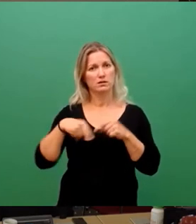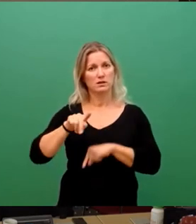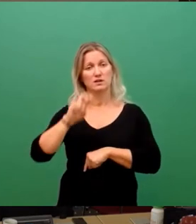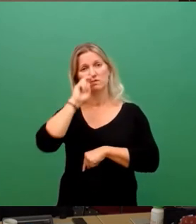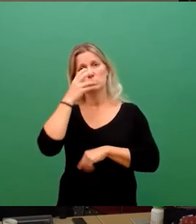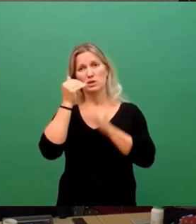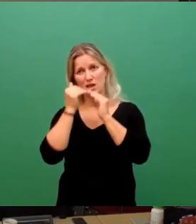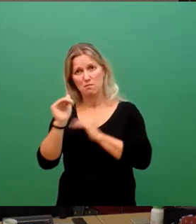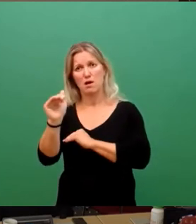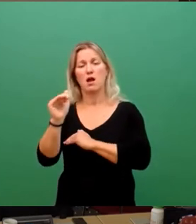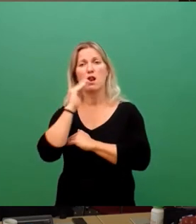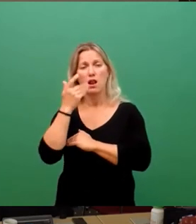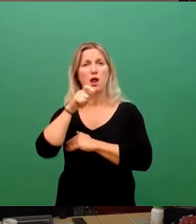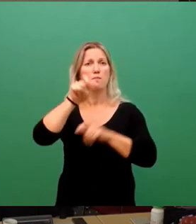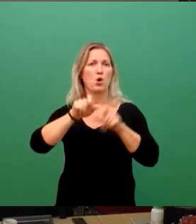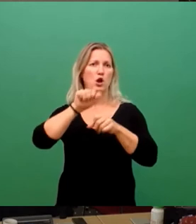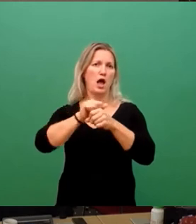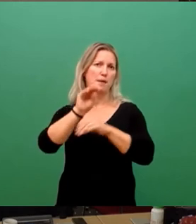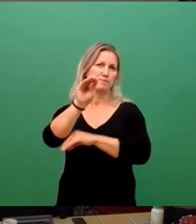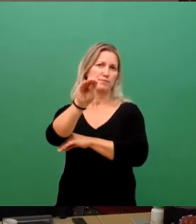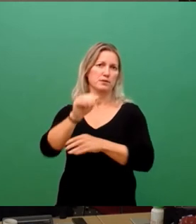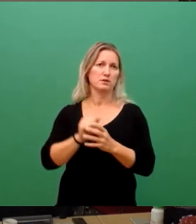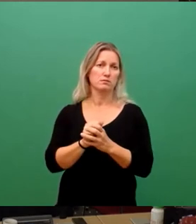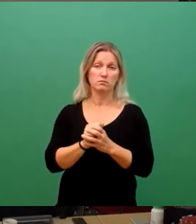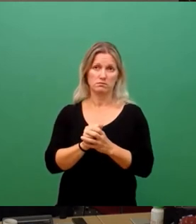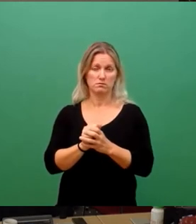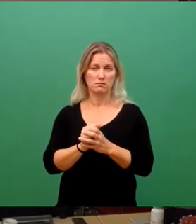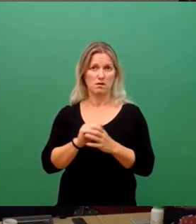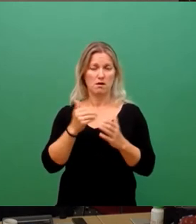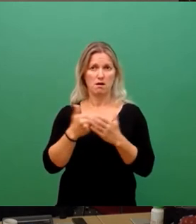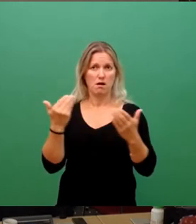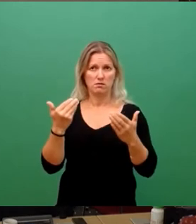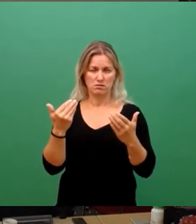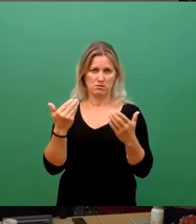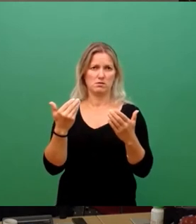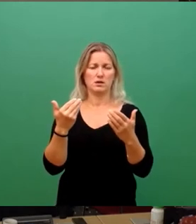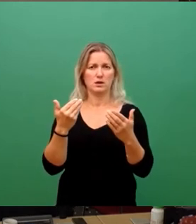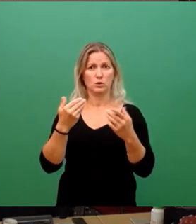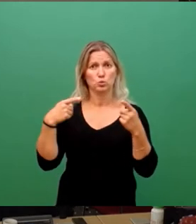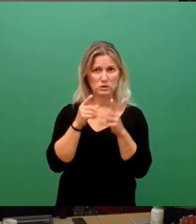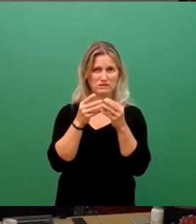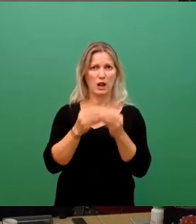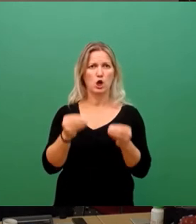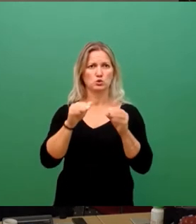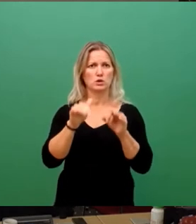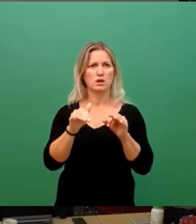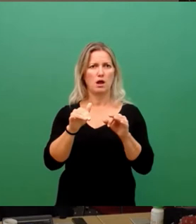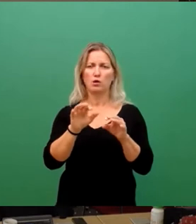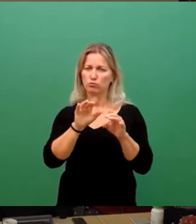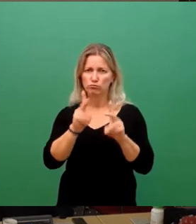Bürgerämter zu wenden, dann gab es manchmal ganz überraschende und ganz kurzfristige Lösungen. Man konnte also ganz schnell